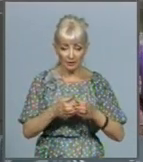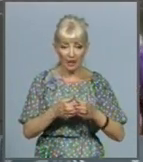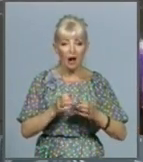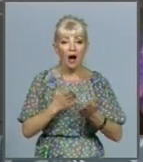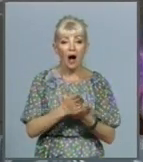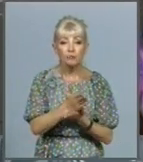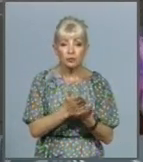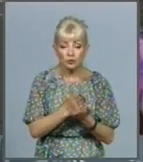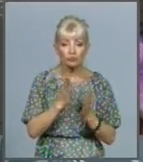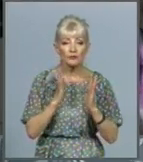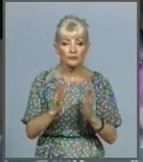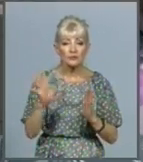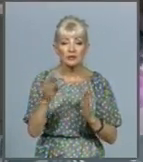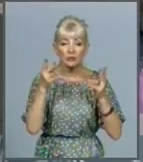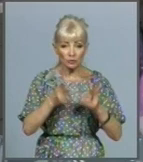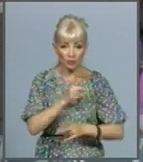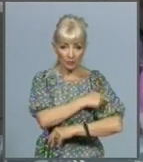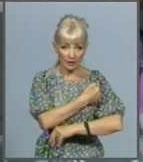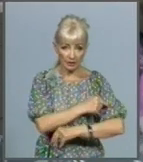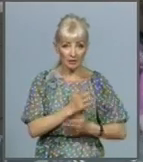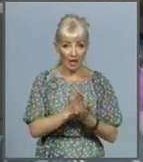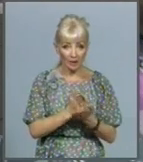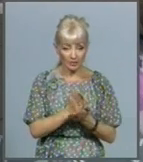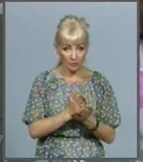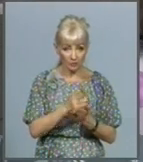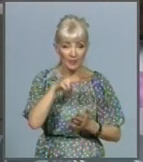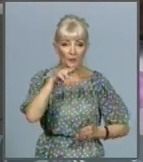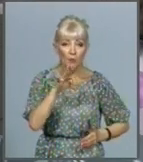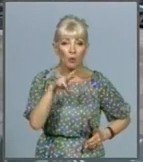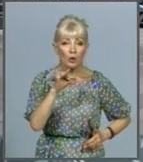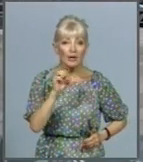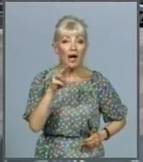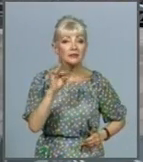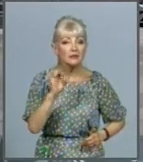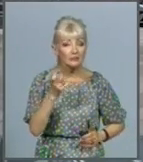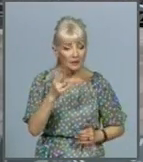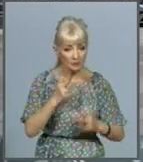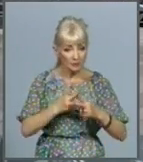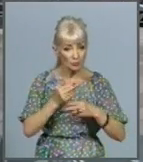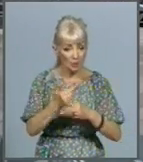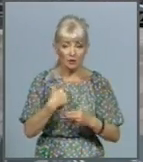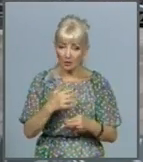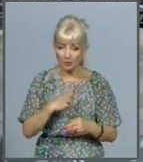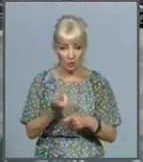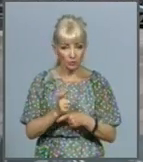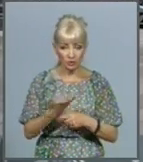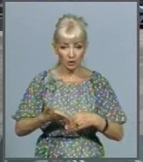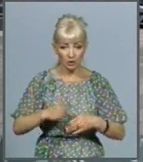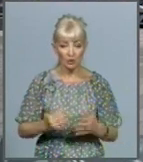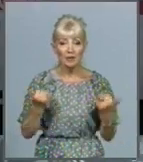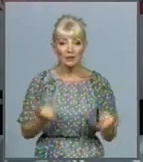нужди поліклініки, обслужував паліативну медицинську допомогу. Тому нам важко це було. Зараз вже, завдяки новим